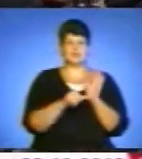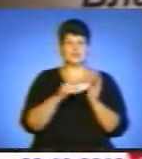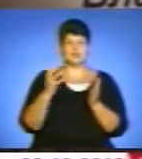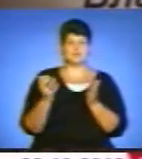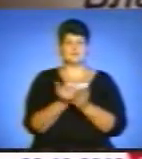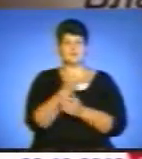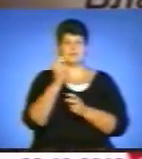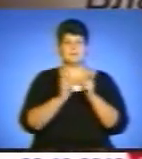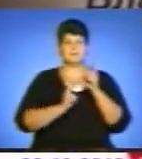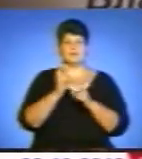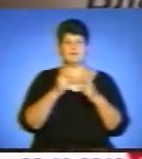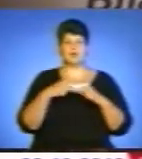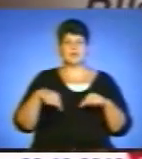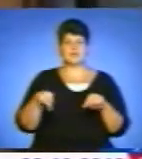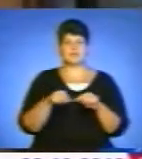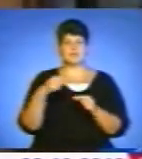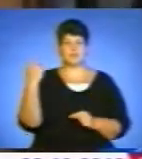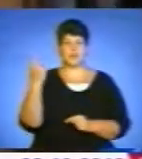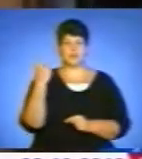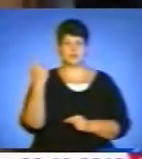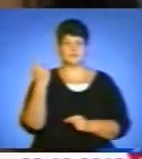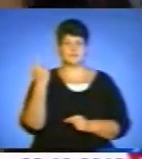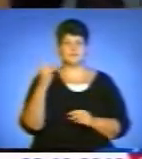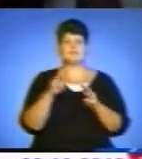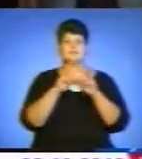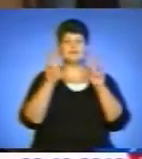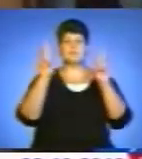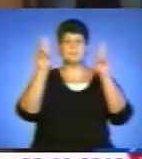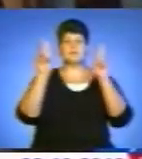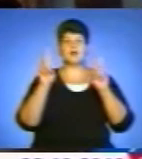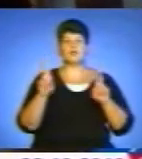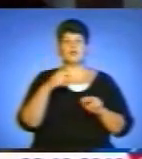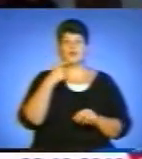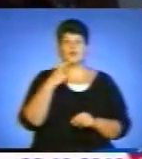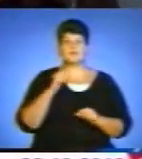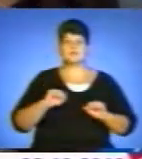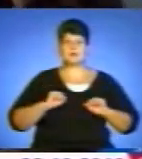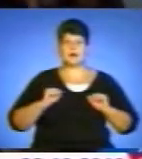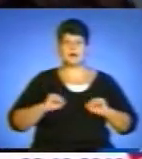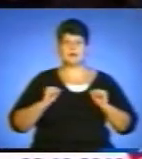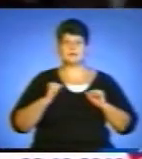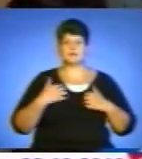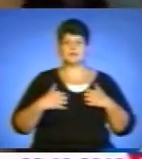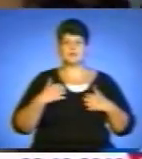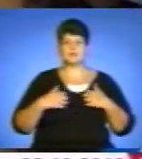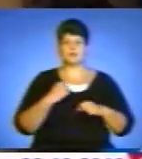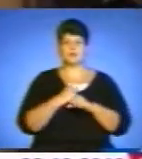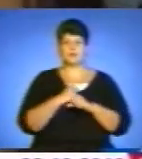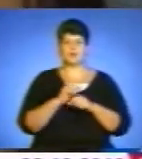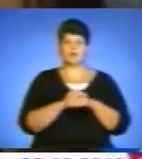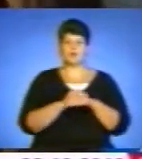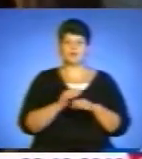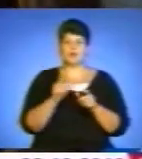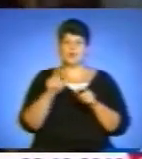підприємств та організацій області. Святе правило каже – старайся і спіши робити добро людям.